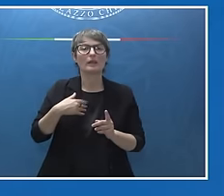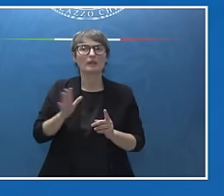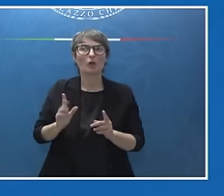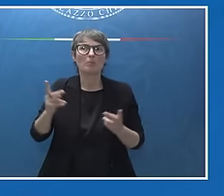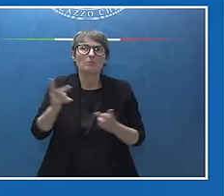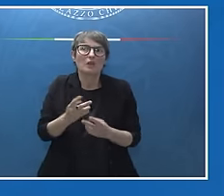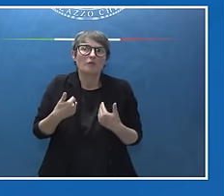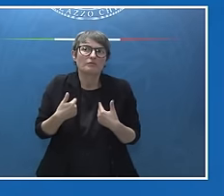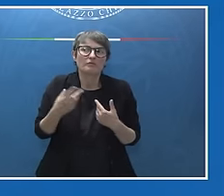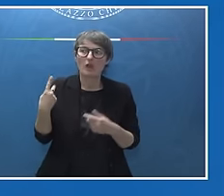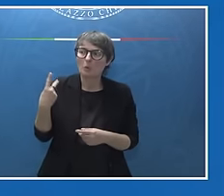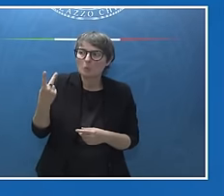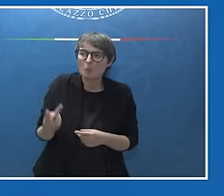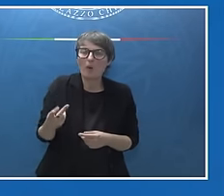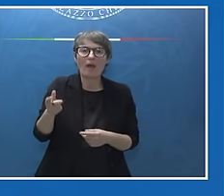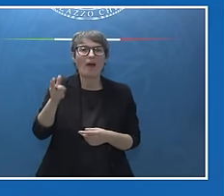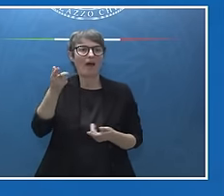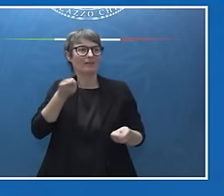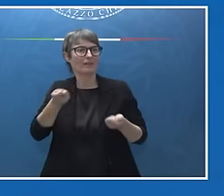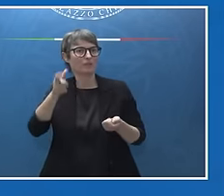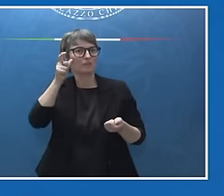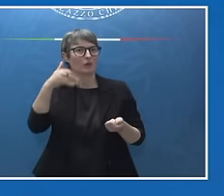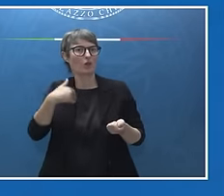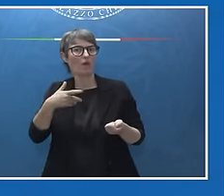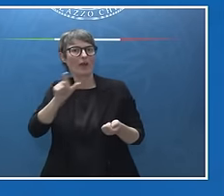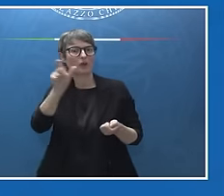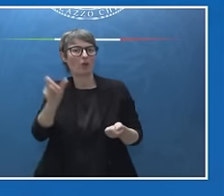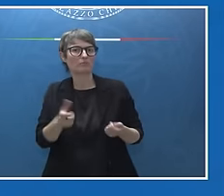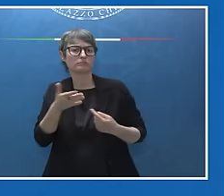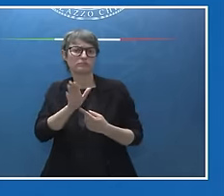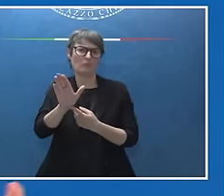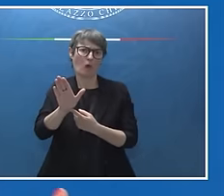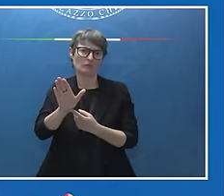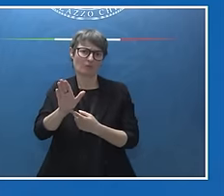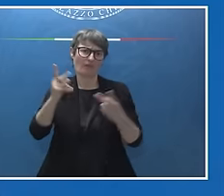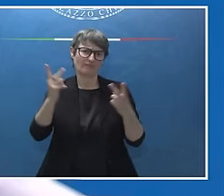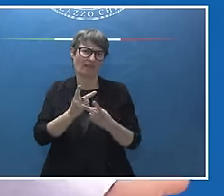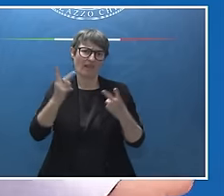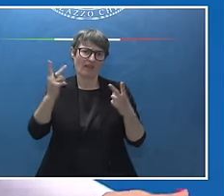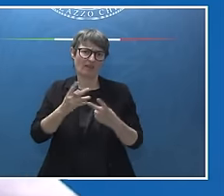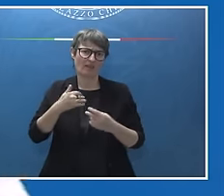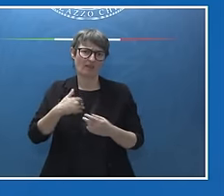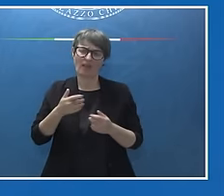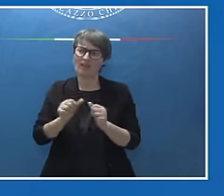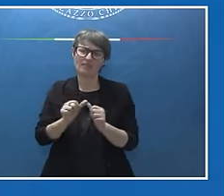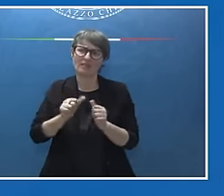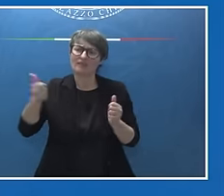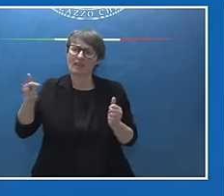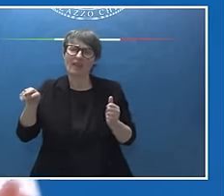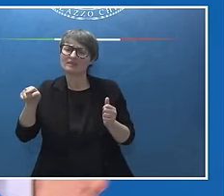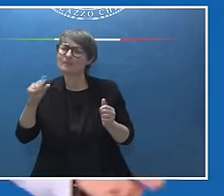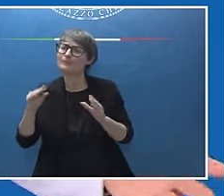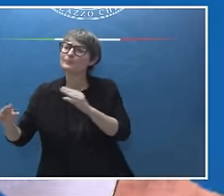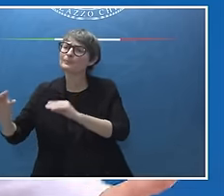in questi due anni di governo italiano dimostri una realtà molto diversa da un racconto che purtroppo mi consenta, vedo